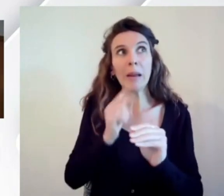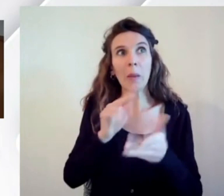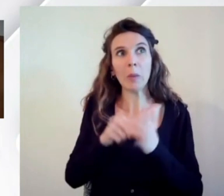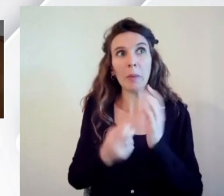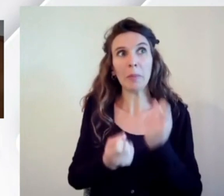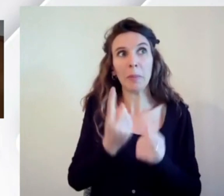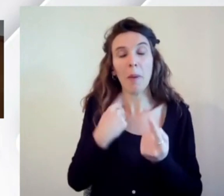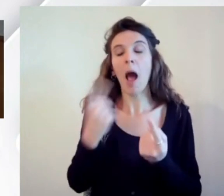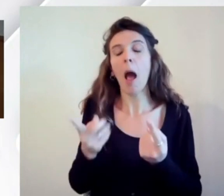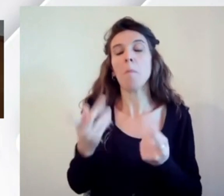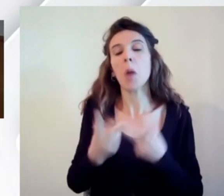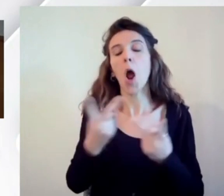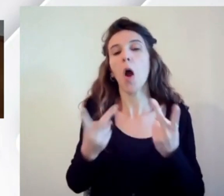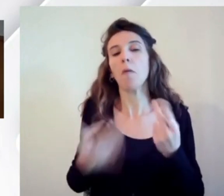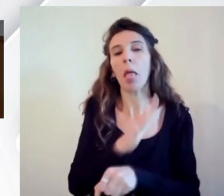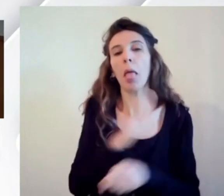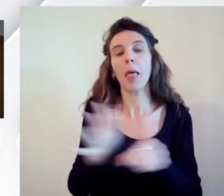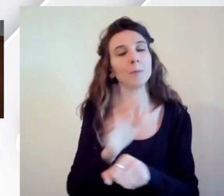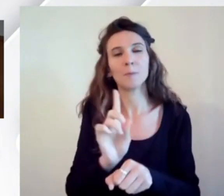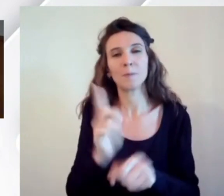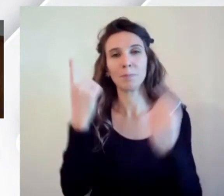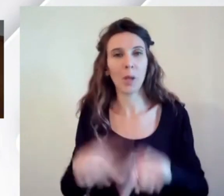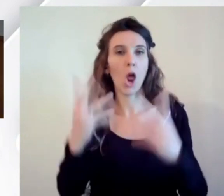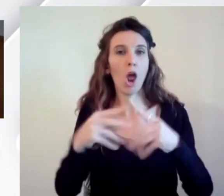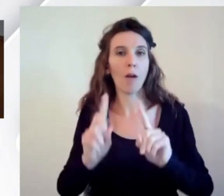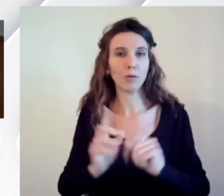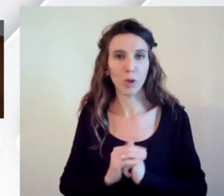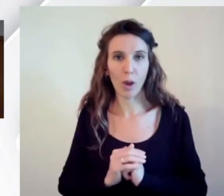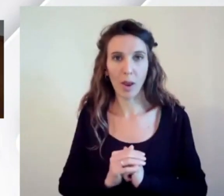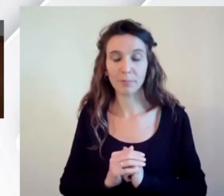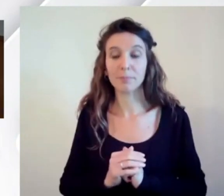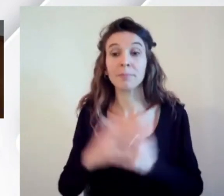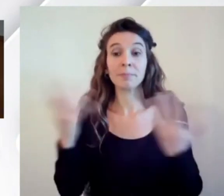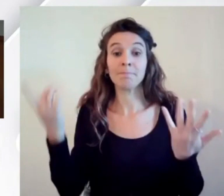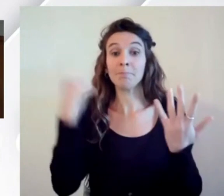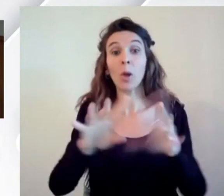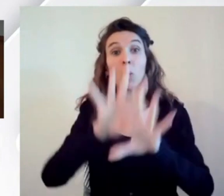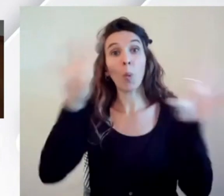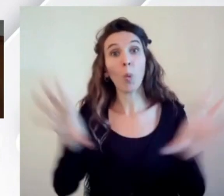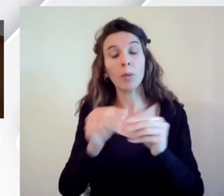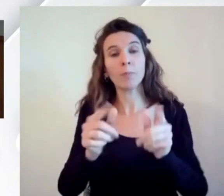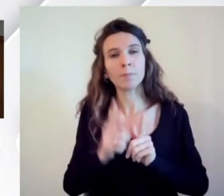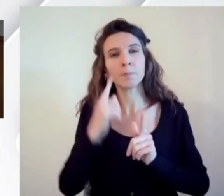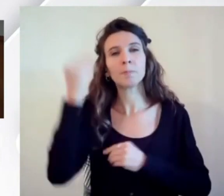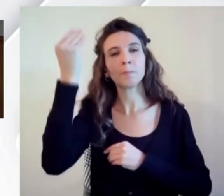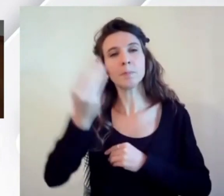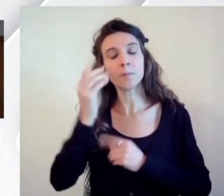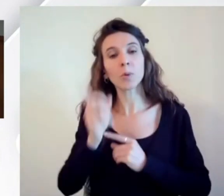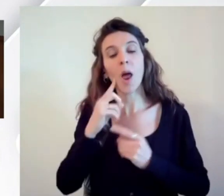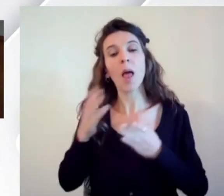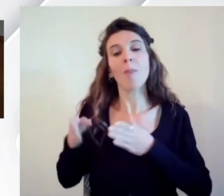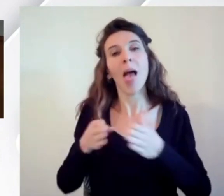E quindi è chiaro che tutte queste cose ci portano a pensare che non abbiamo altra strada che